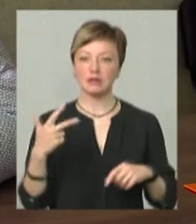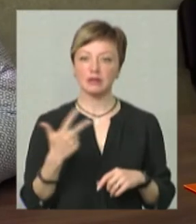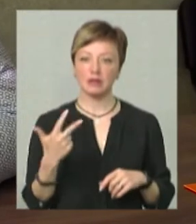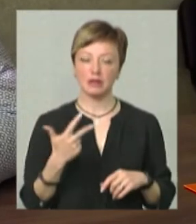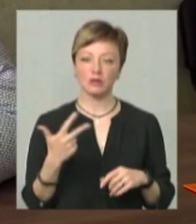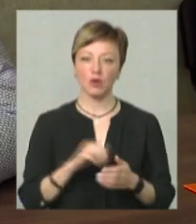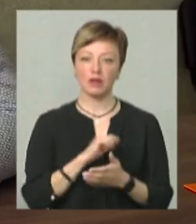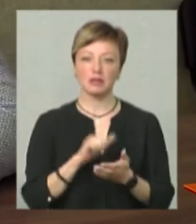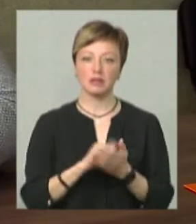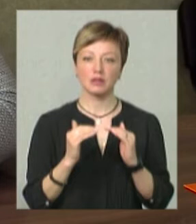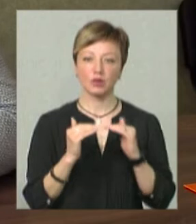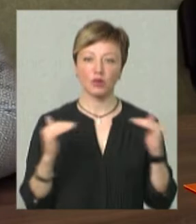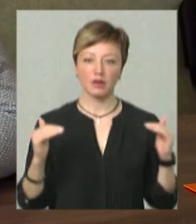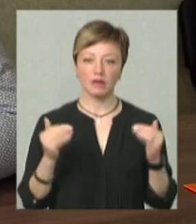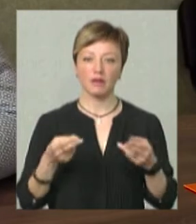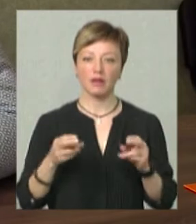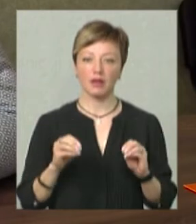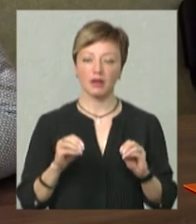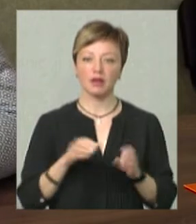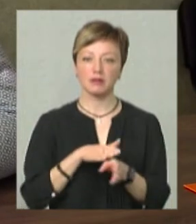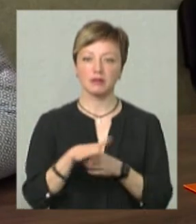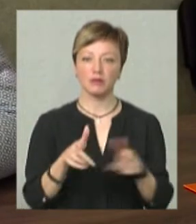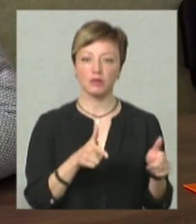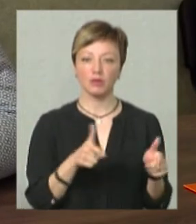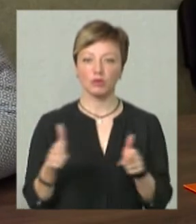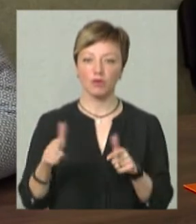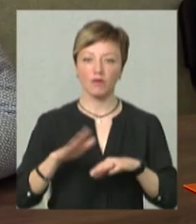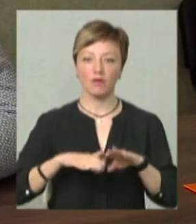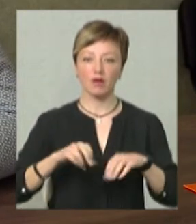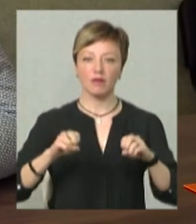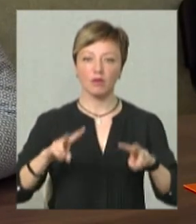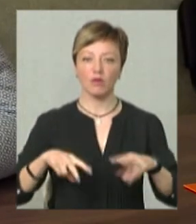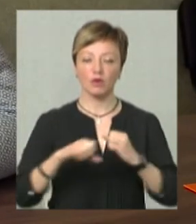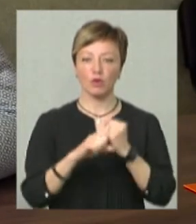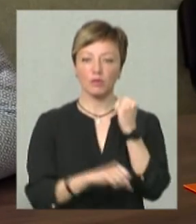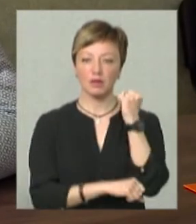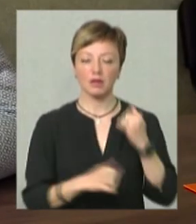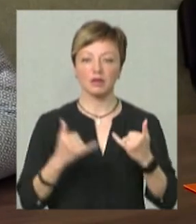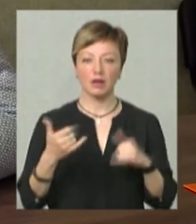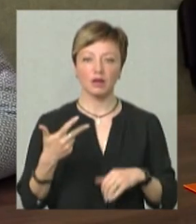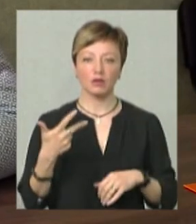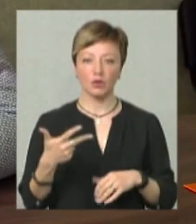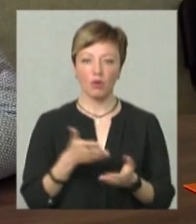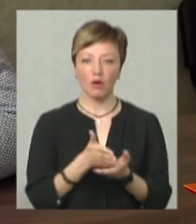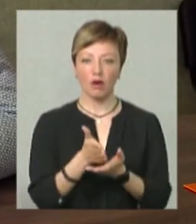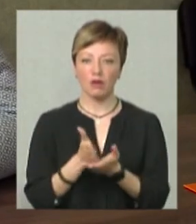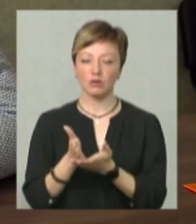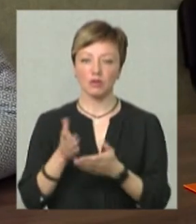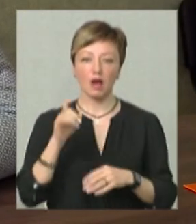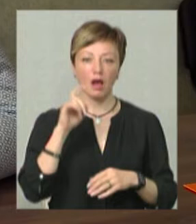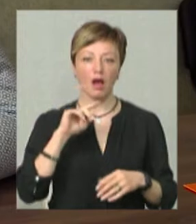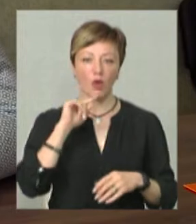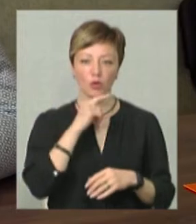-го тестаційного рівня, де здійснюється підготовка кваліфікованих робітників для трьох галузей економіки